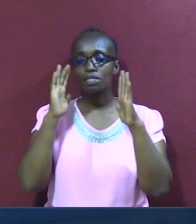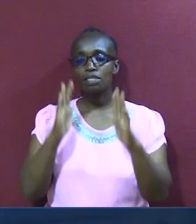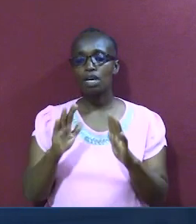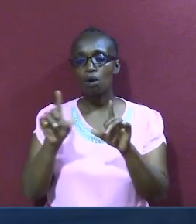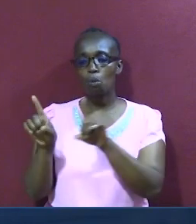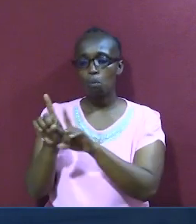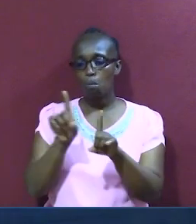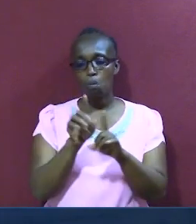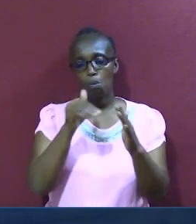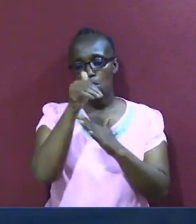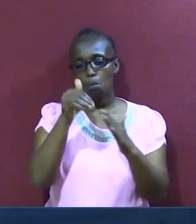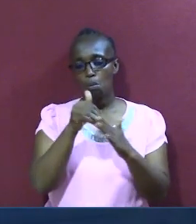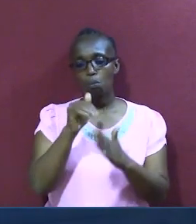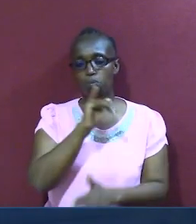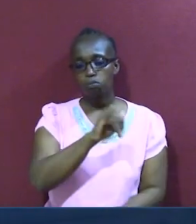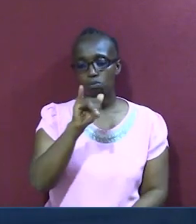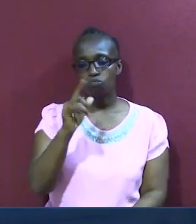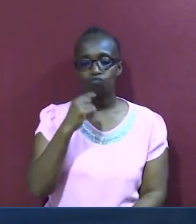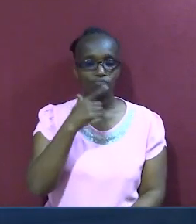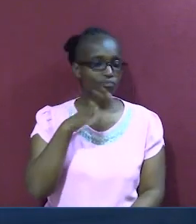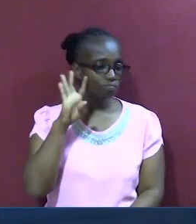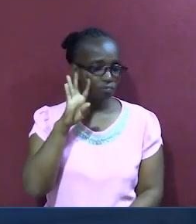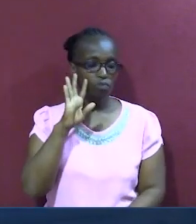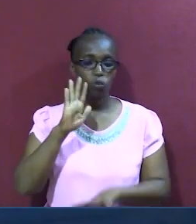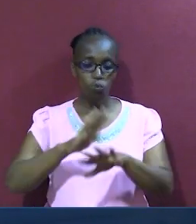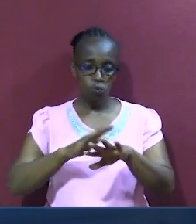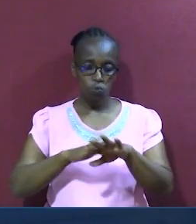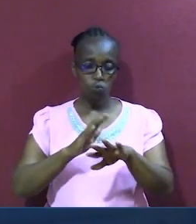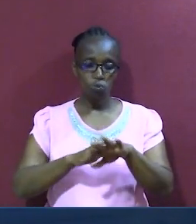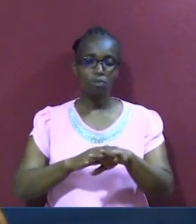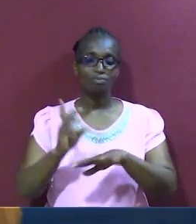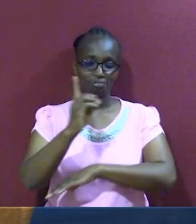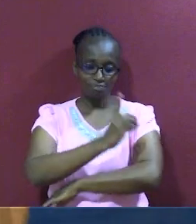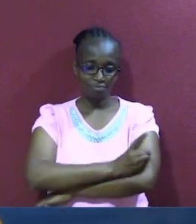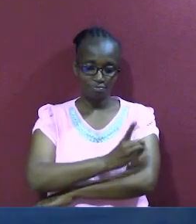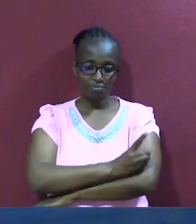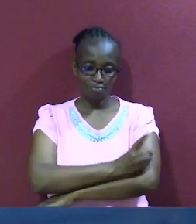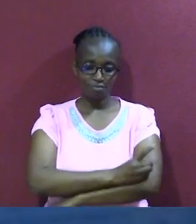wakati mwema, mungu wa kutangulie, na nima yake, nikutoshe, shalom.